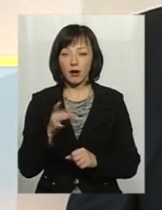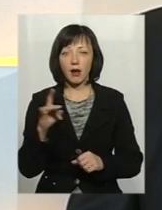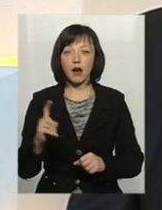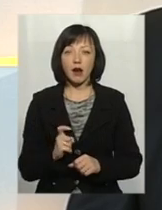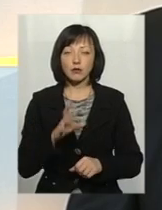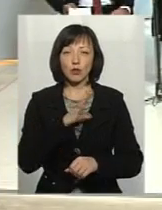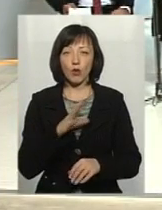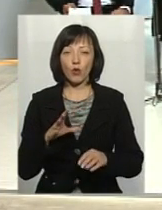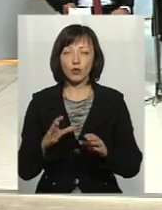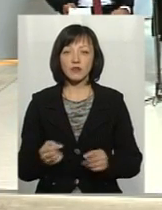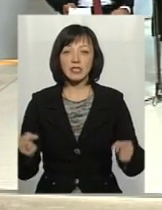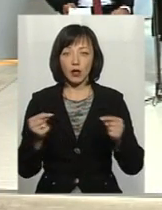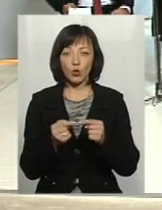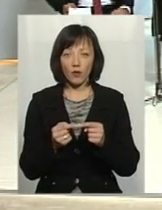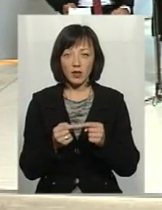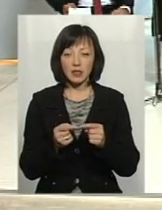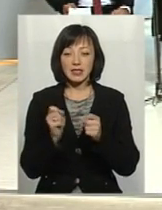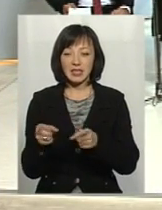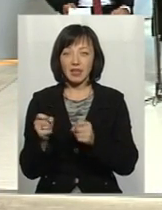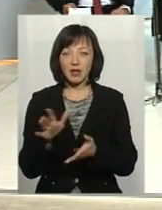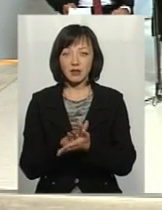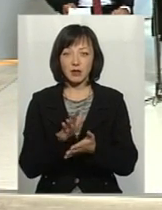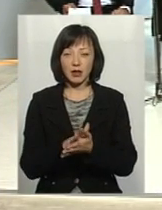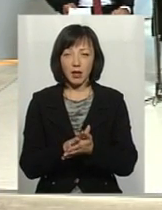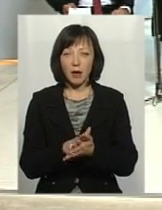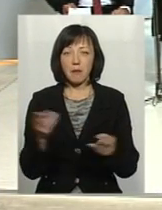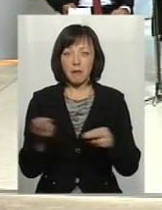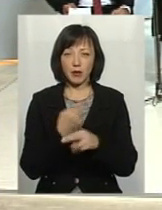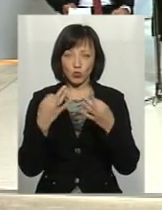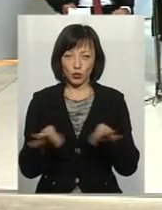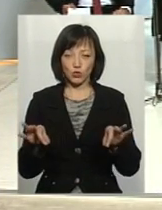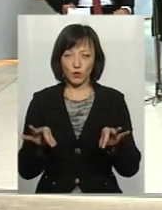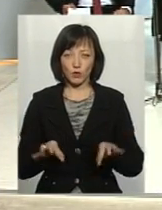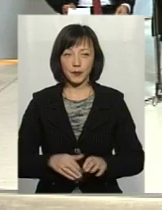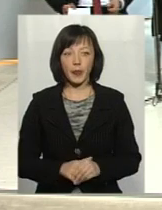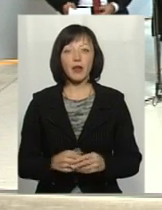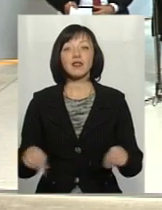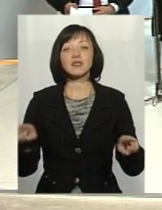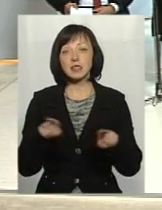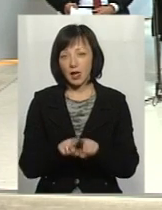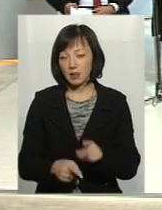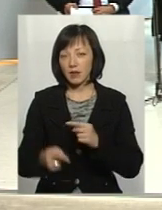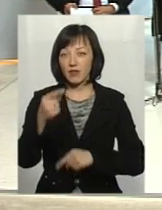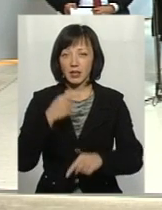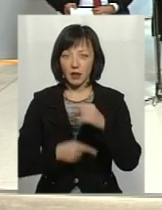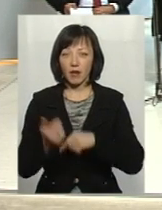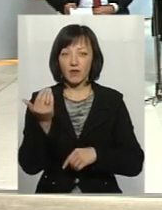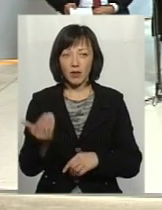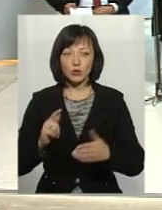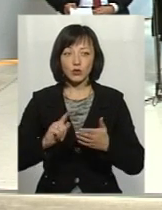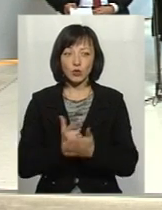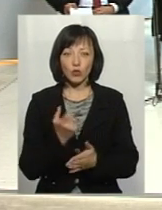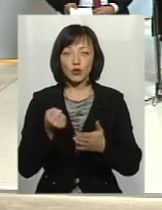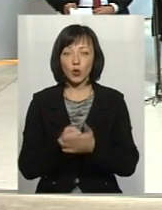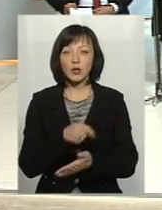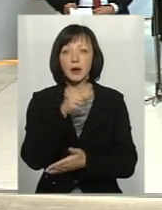встановлено скидання забронючих речовин без дозволу. Все-таки, вертаю вас знову, Олежа Івановичу, до